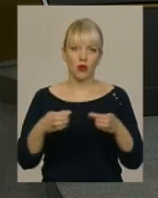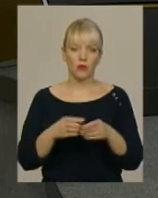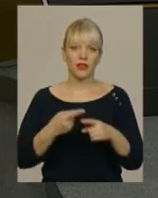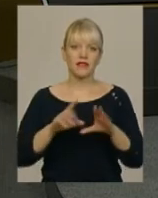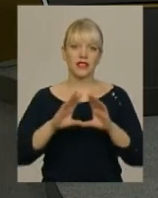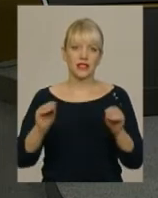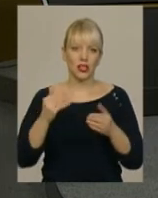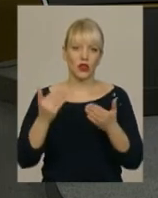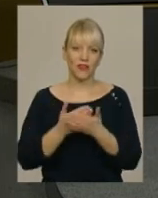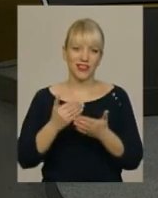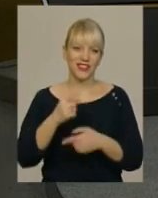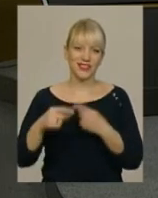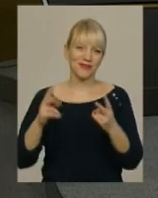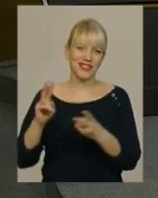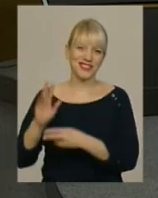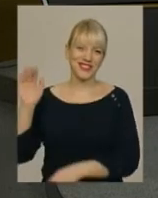новини на цю годину. Побачимось!